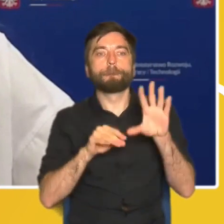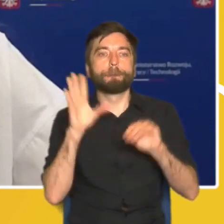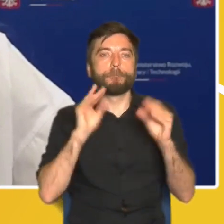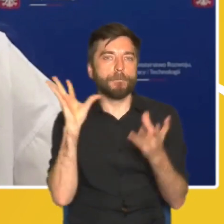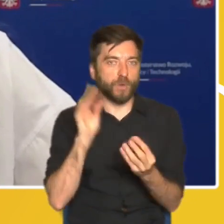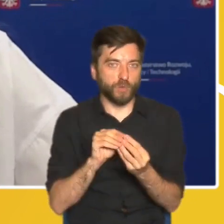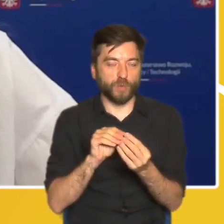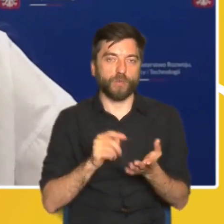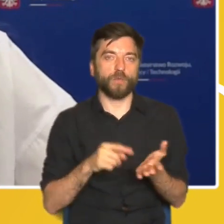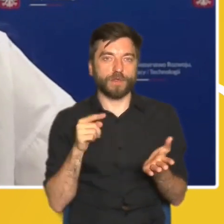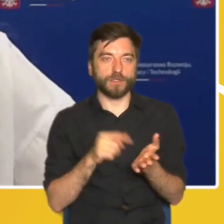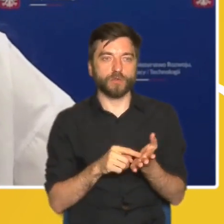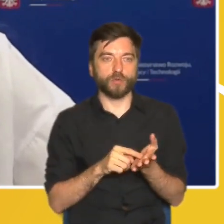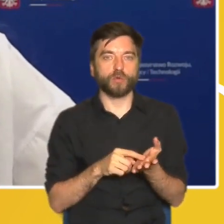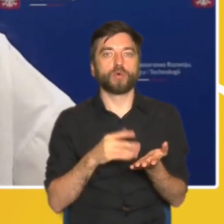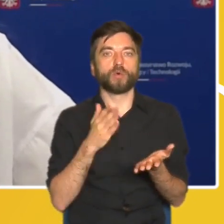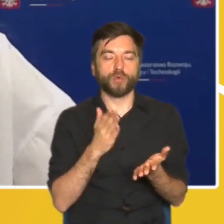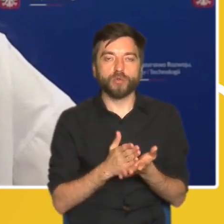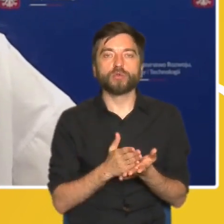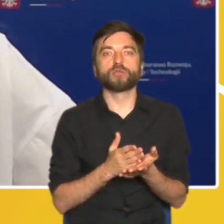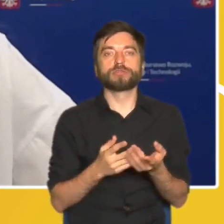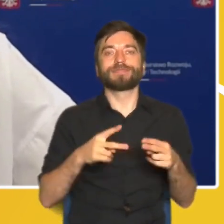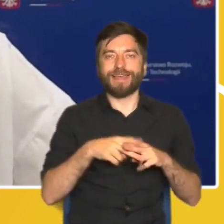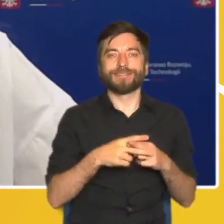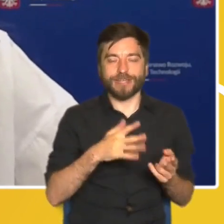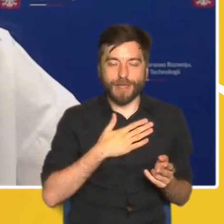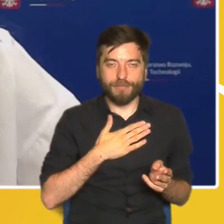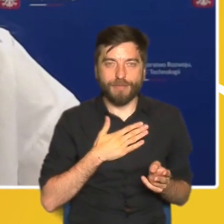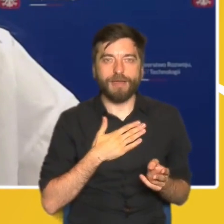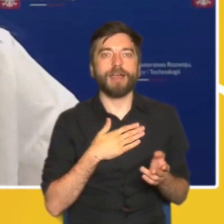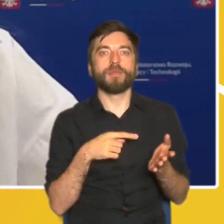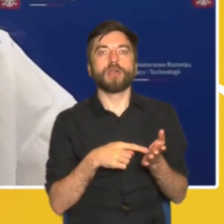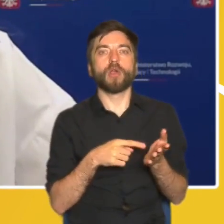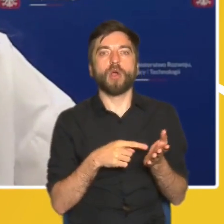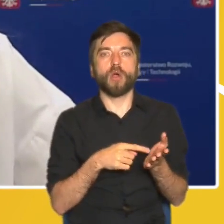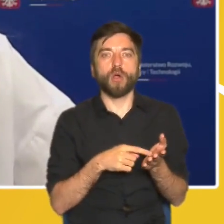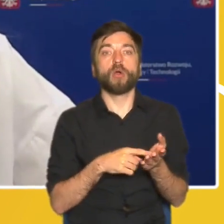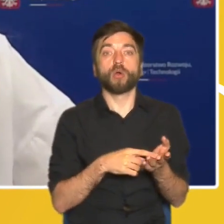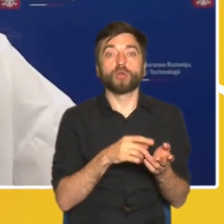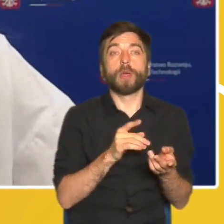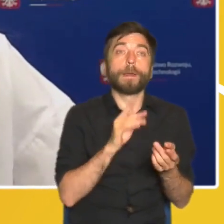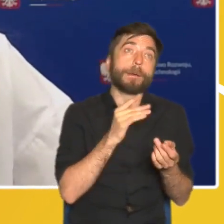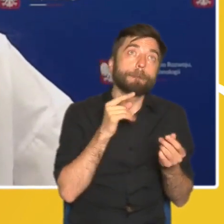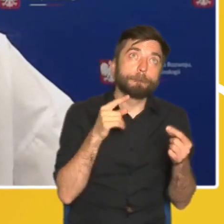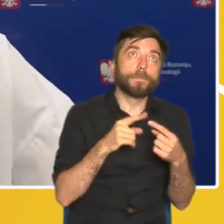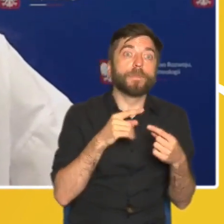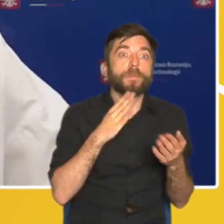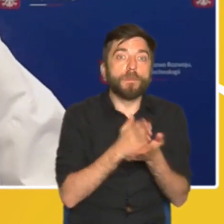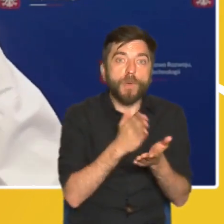zabudowy, czyli funkcjonującego już narzędzia, które co do zasady miało racjonalizować